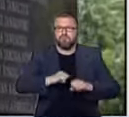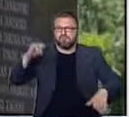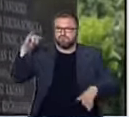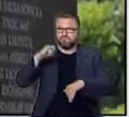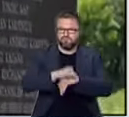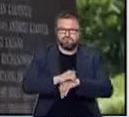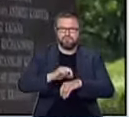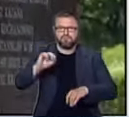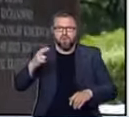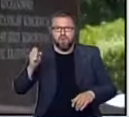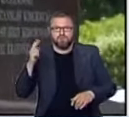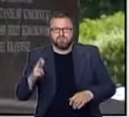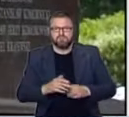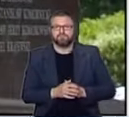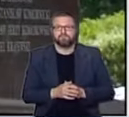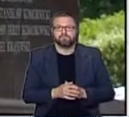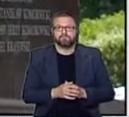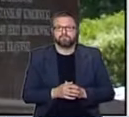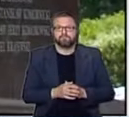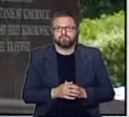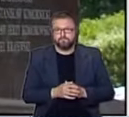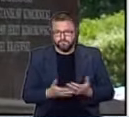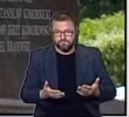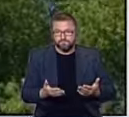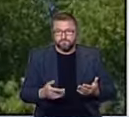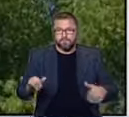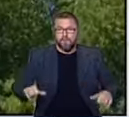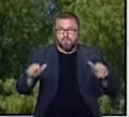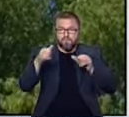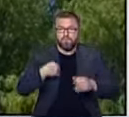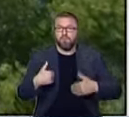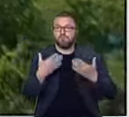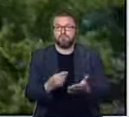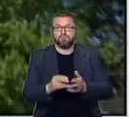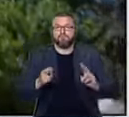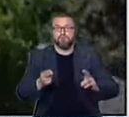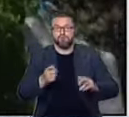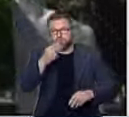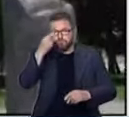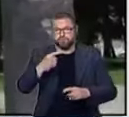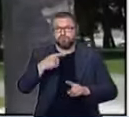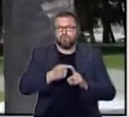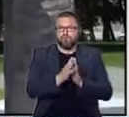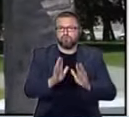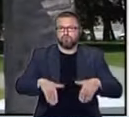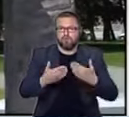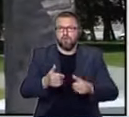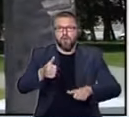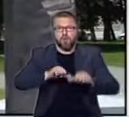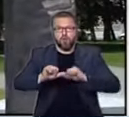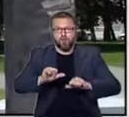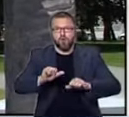katastrofie na lotnisku pod Smoleńskiem. Pomnik został sfinansowany z funduszy Curie, a w maju zeszłego roku